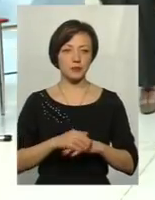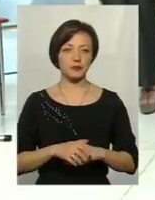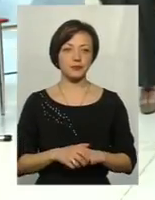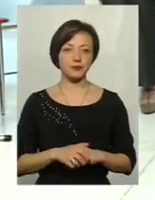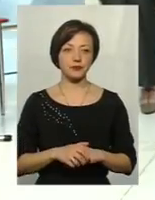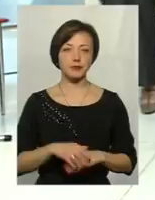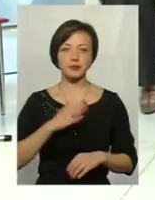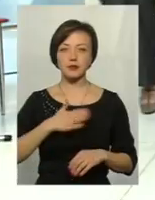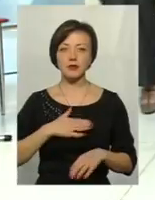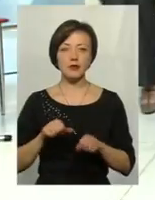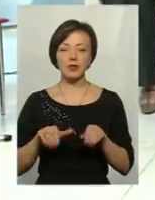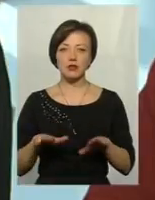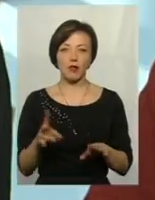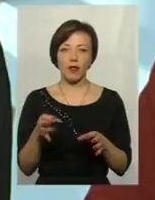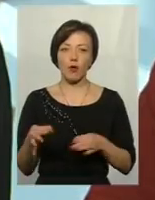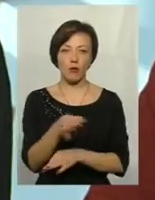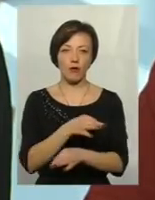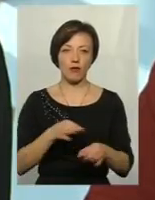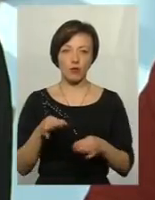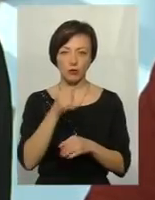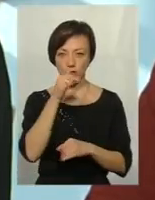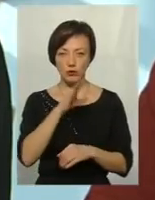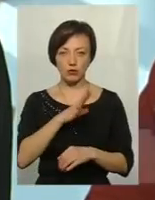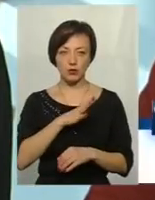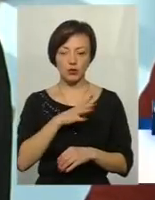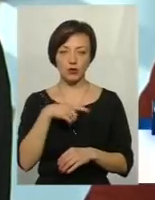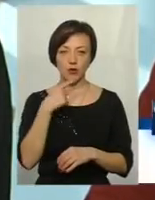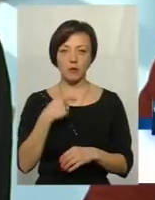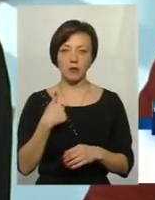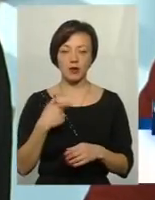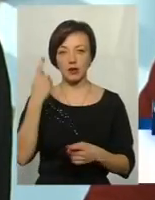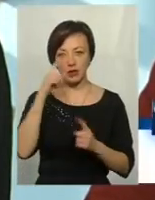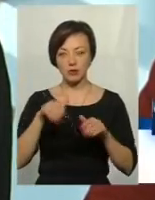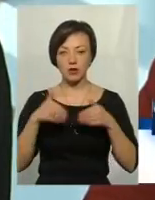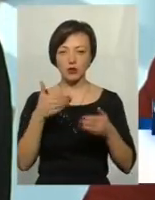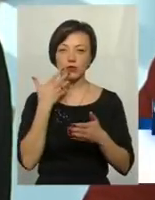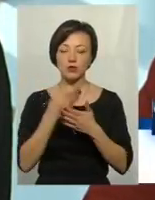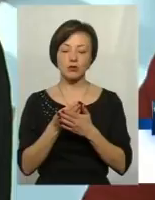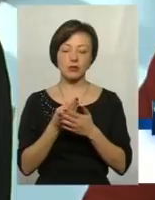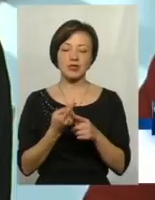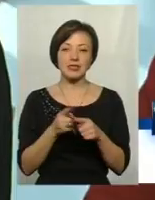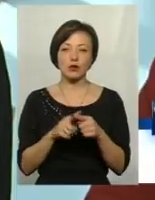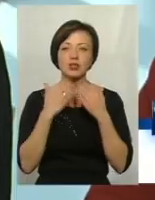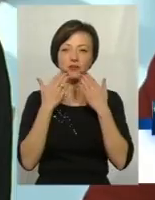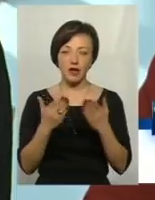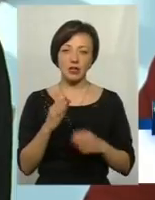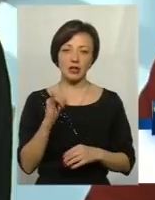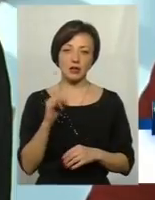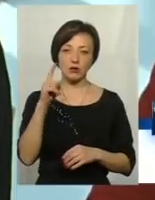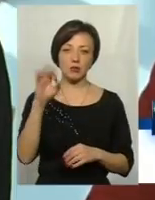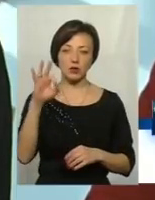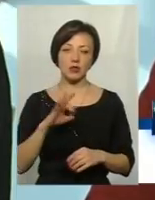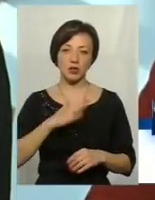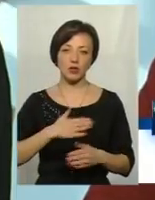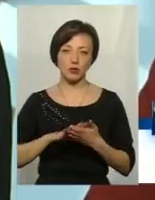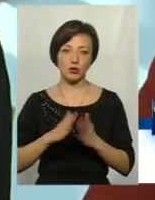Наше рішення навіть не обговорилося, це навіть мова не може бути. Ми були ініціаторами цього звернення. І однозначно, що наша